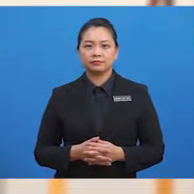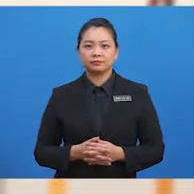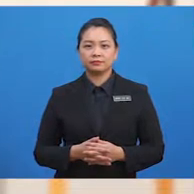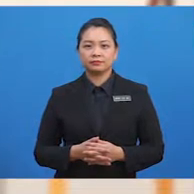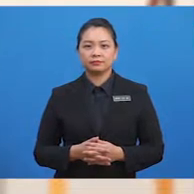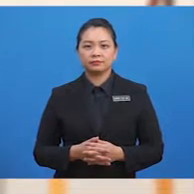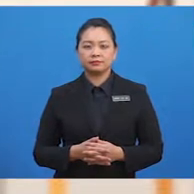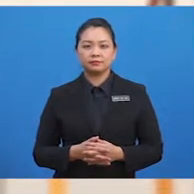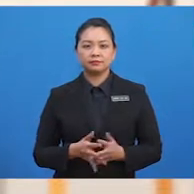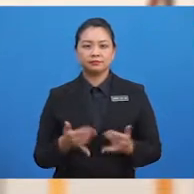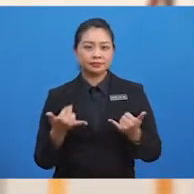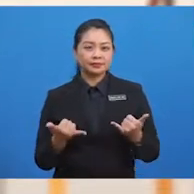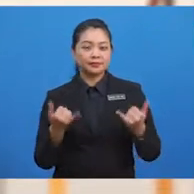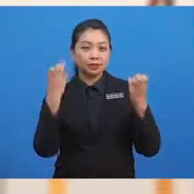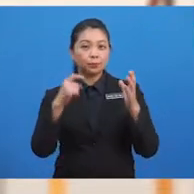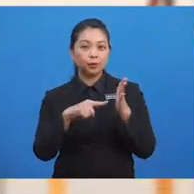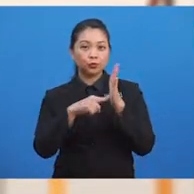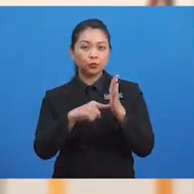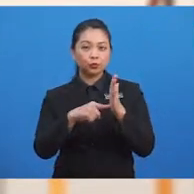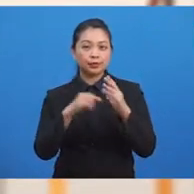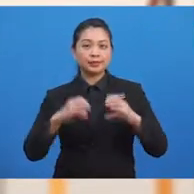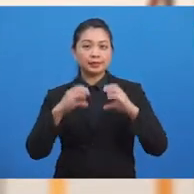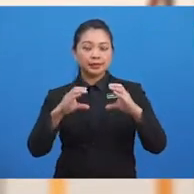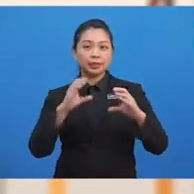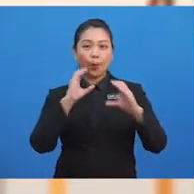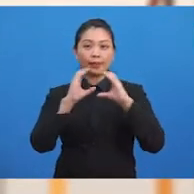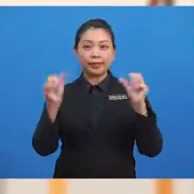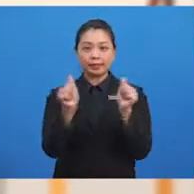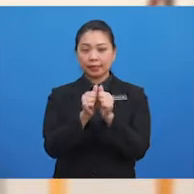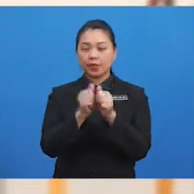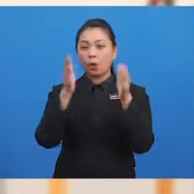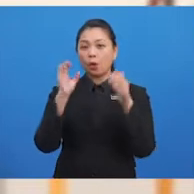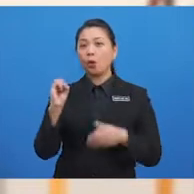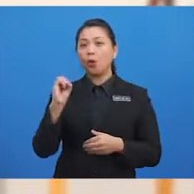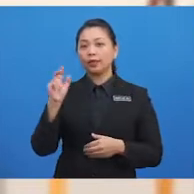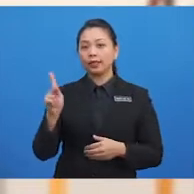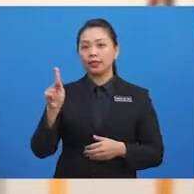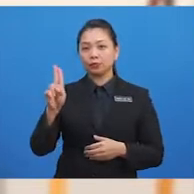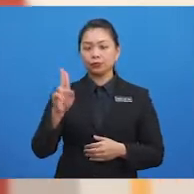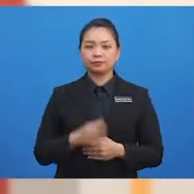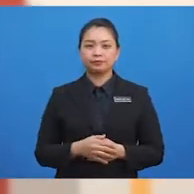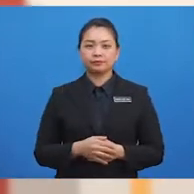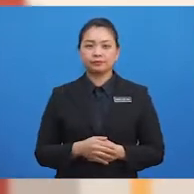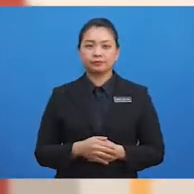Murid-murid, cikgu nak, murid-murid, cuba ikut apa yang cikgu buat.